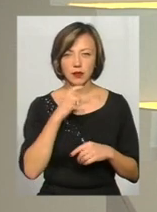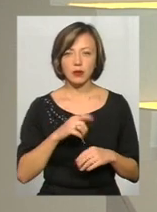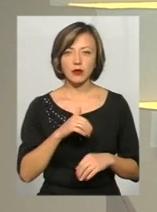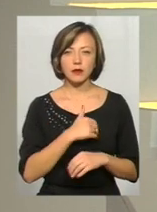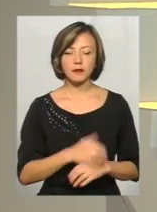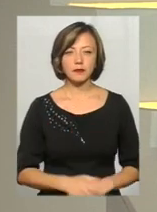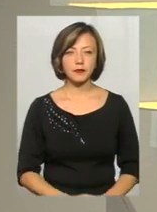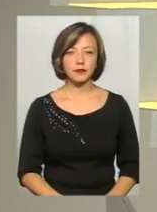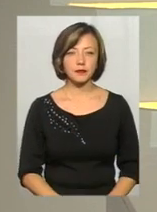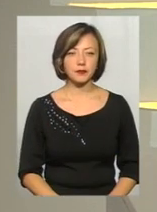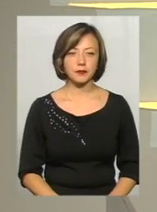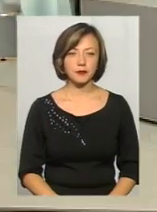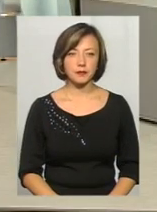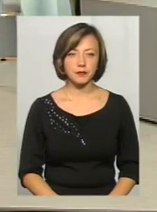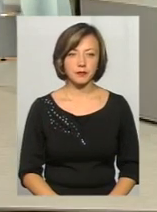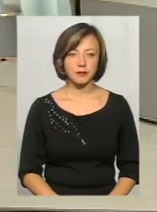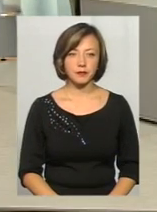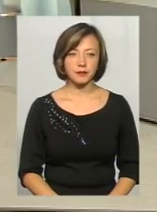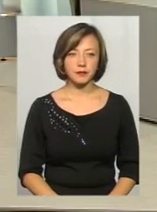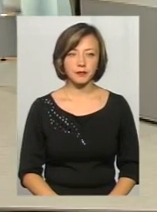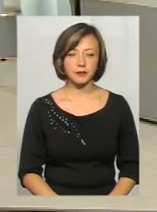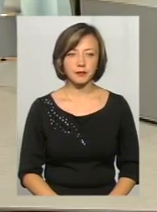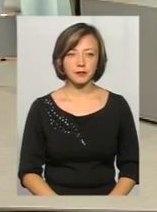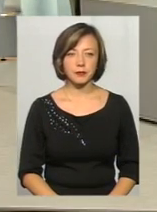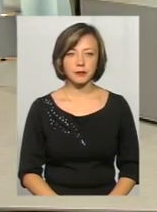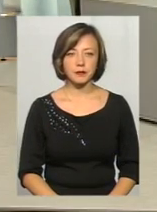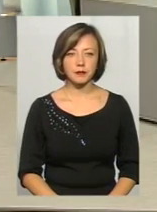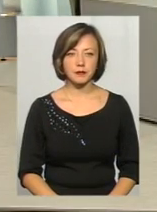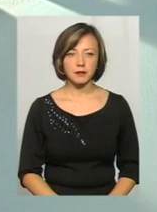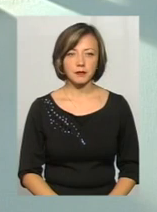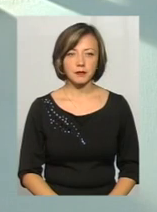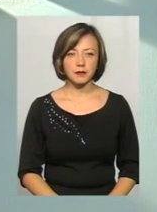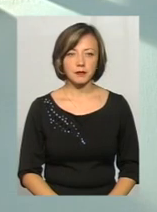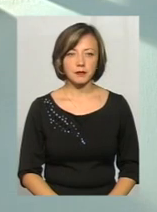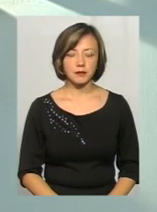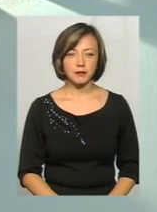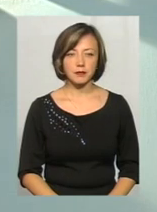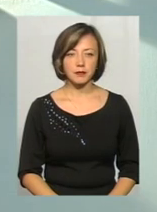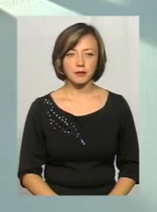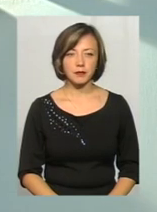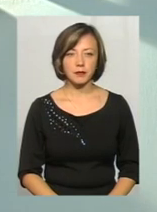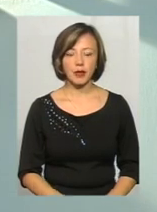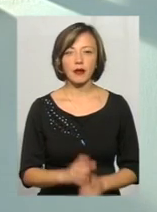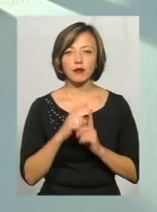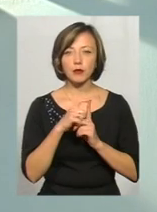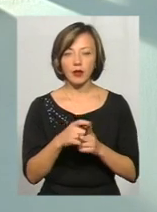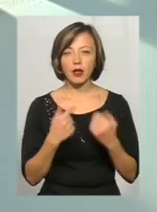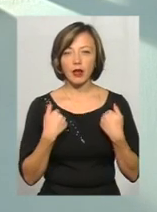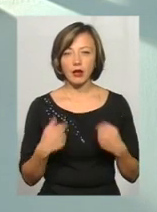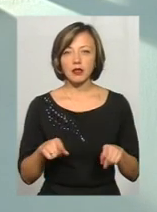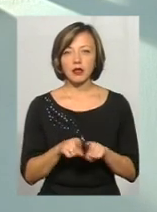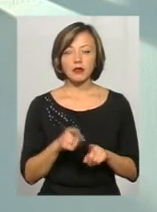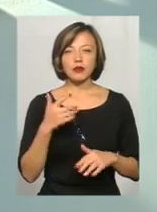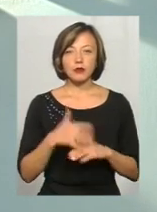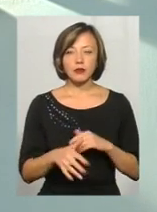би... Прошу відповісти так нашому виглядачу. Ну, що я можу сказати? Я так зрозумів, що